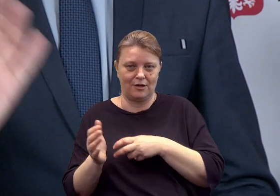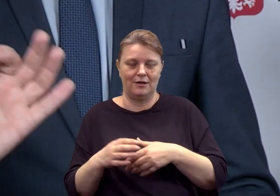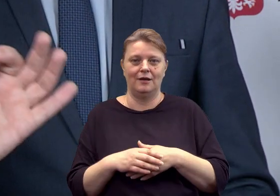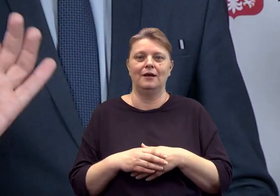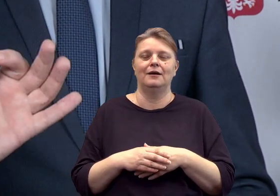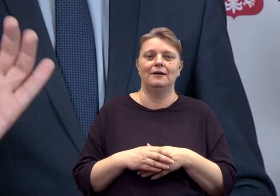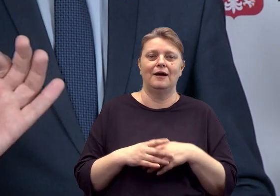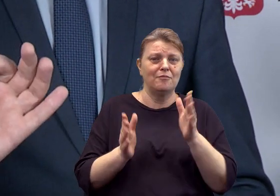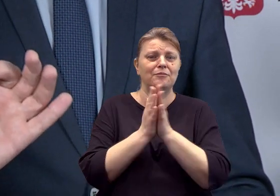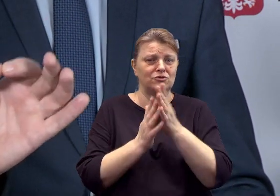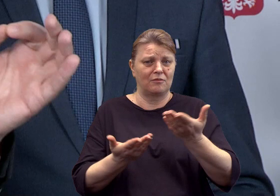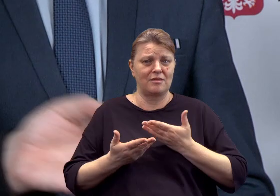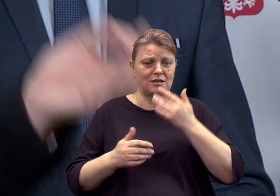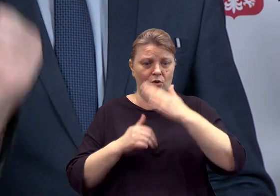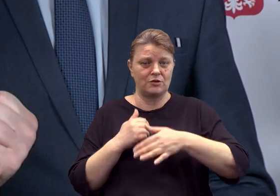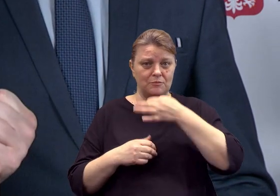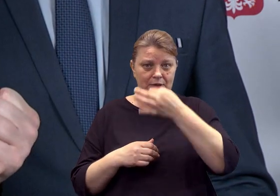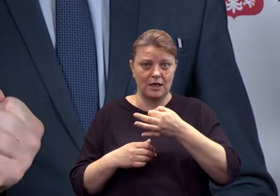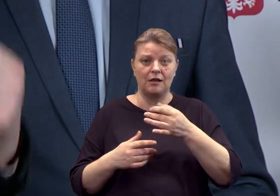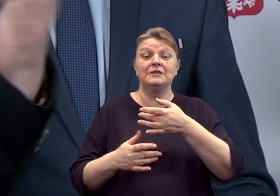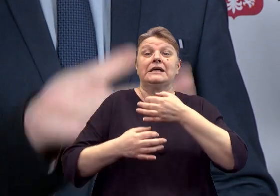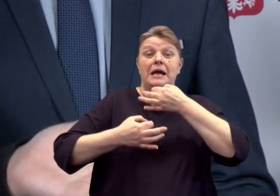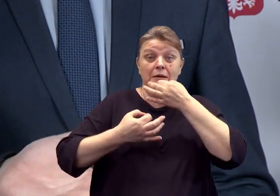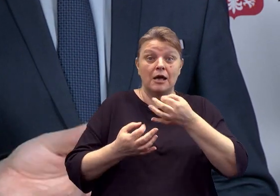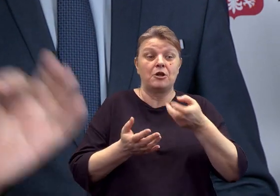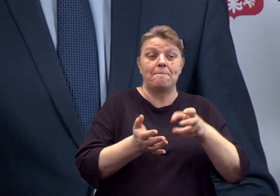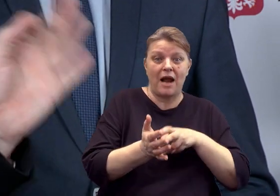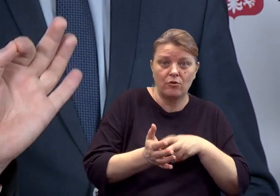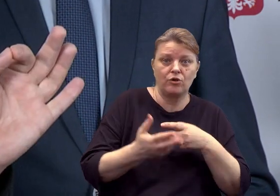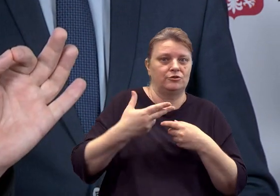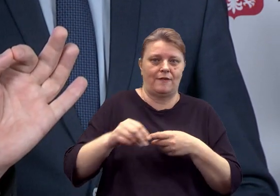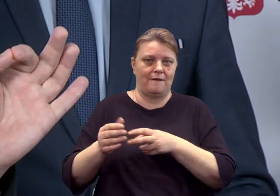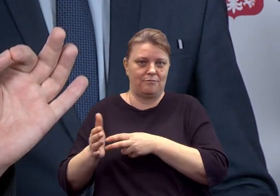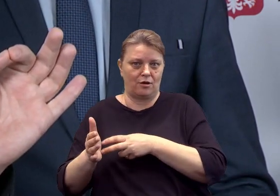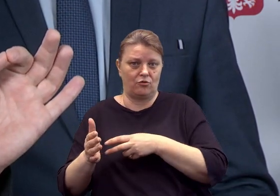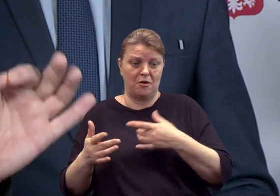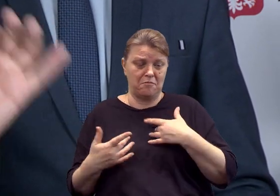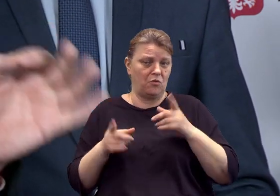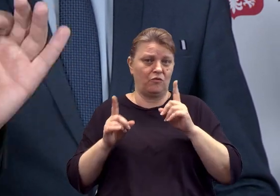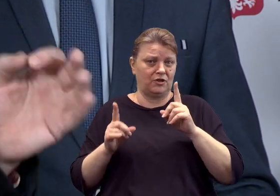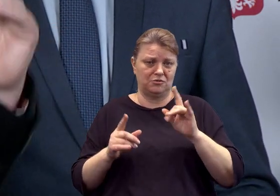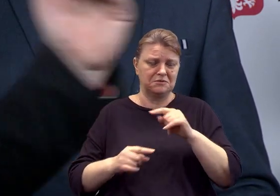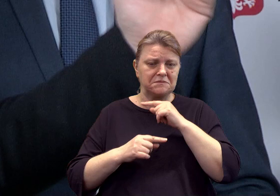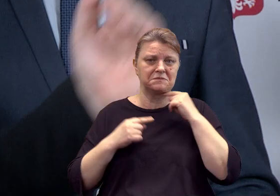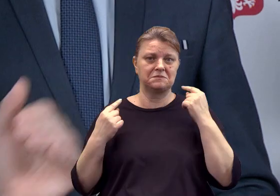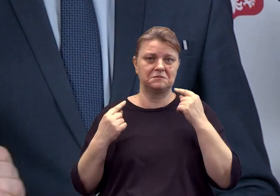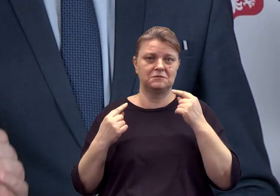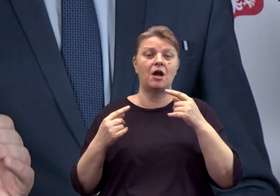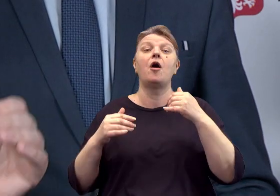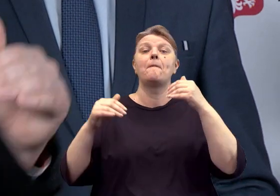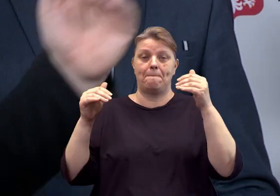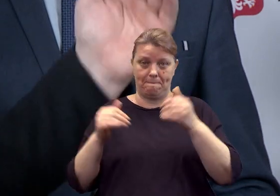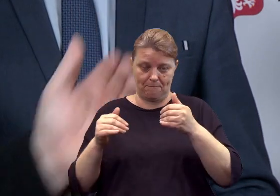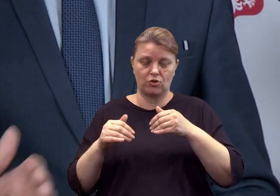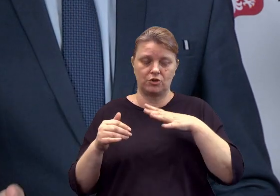pozwoli, to dokończę odpowiedź na pytanie. Czy też nie brakuje ich, tylko jest ich za dużo? My nie twierdzimy, że jest za dużo. My twierdzimy, że może być problem